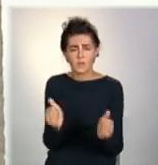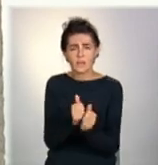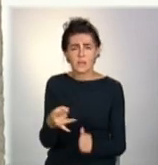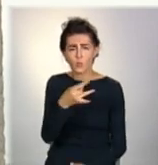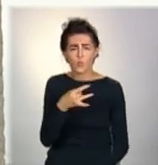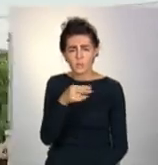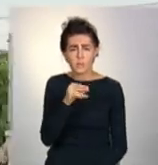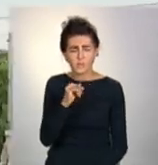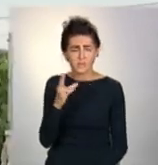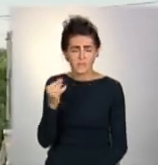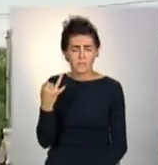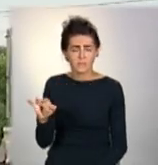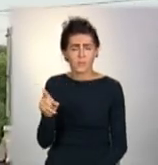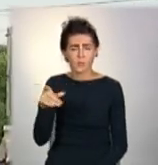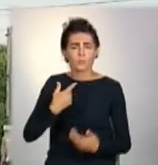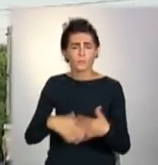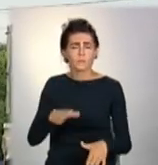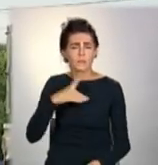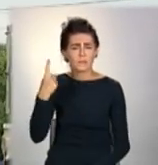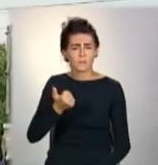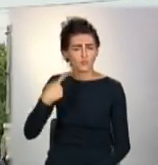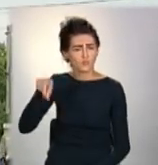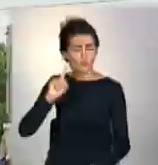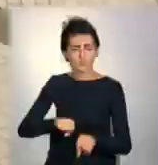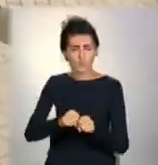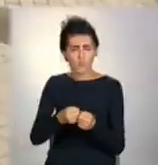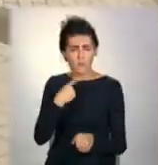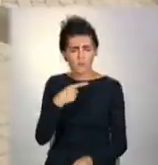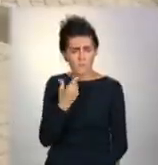Південний зламався ще на тому тижні, кажуть містяни.